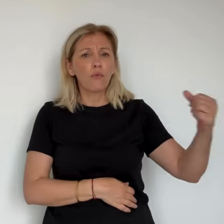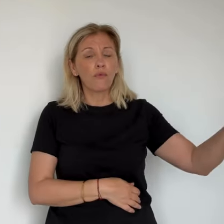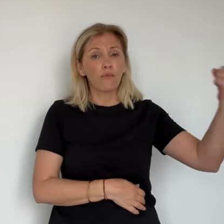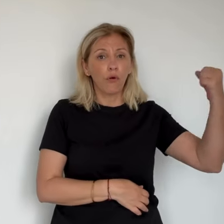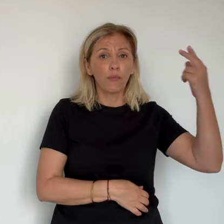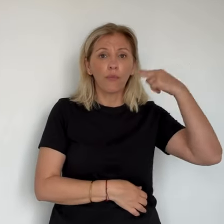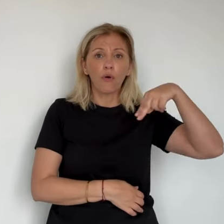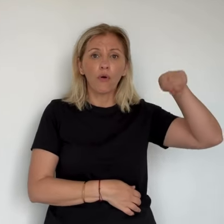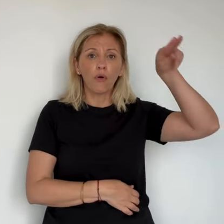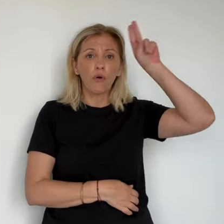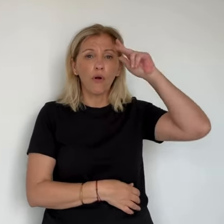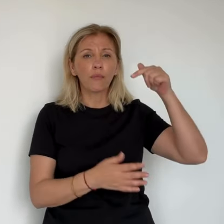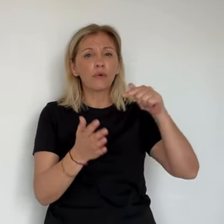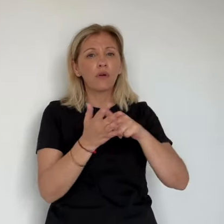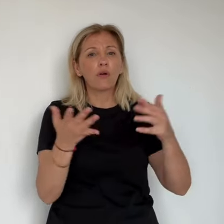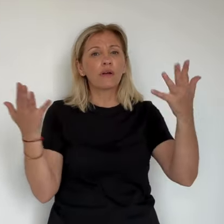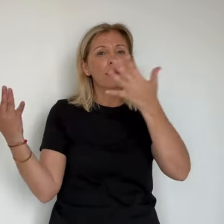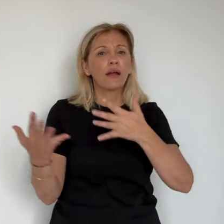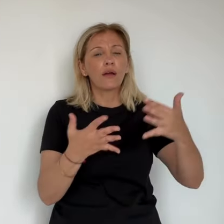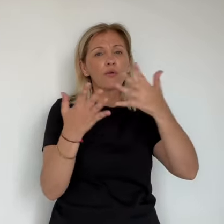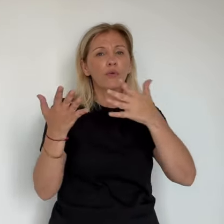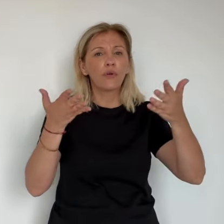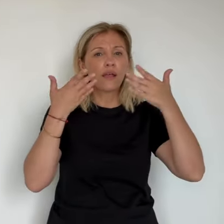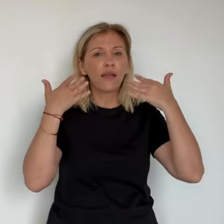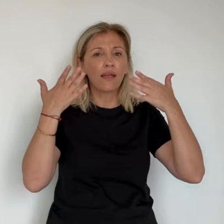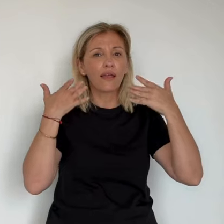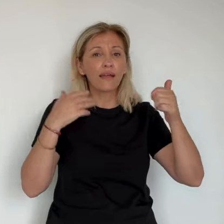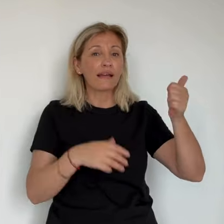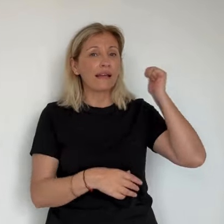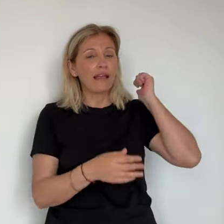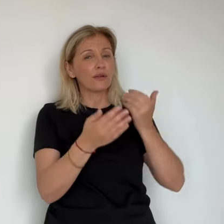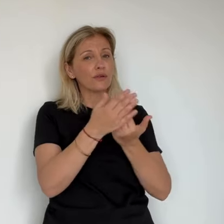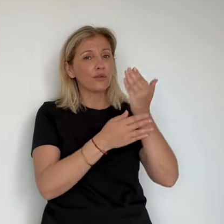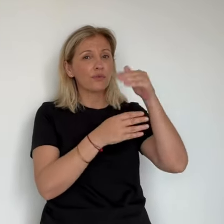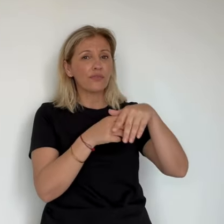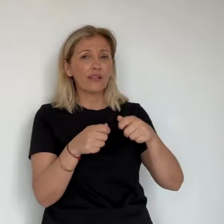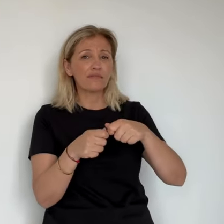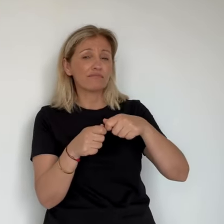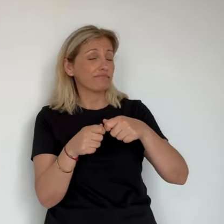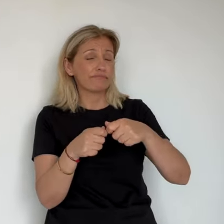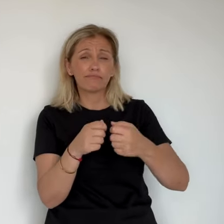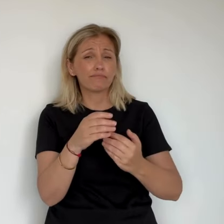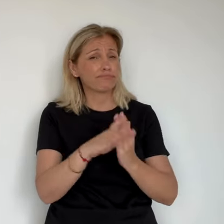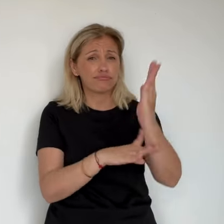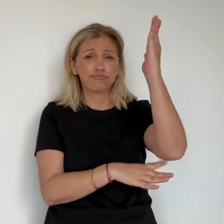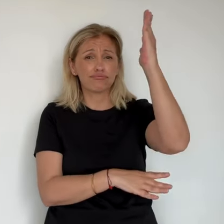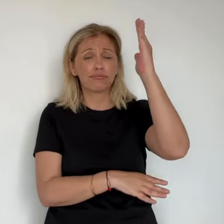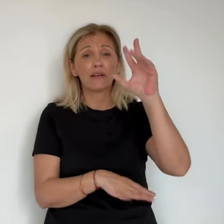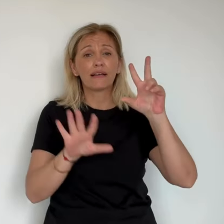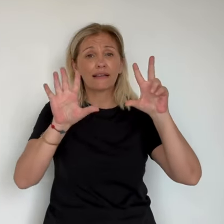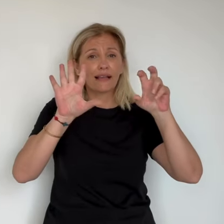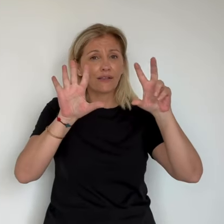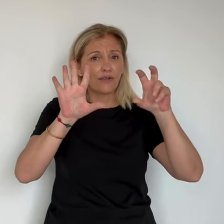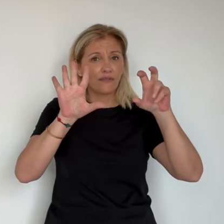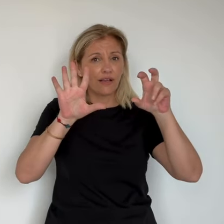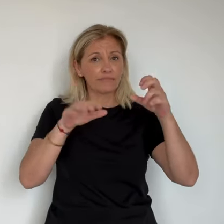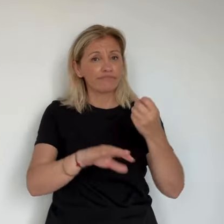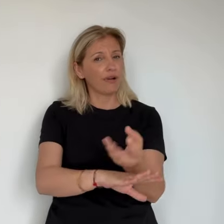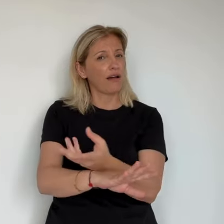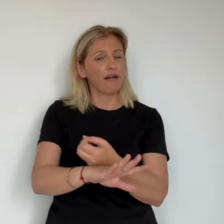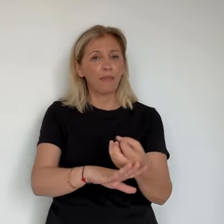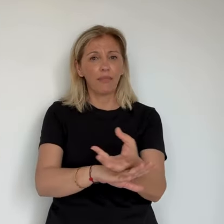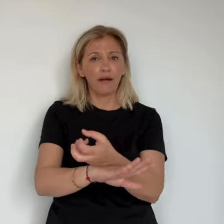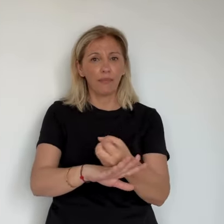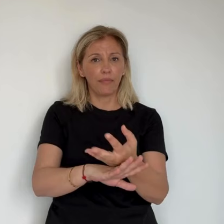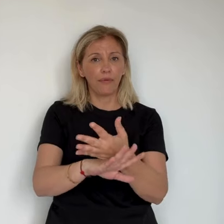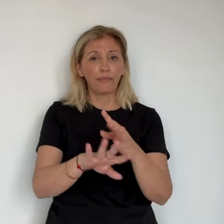les chaînes montagneuses dans le golfe d'Ajaccio. Depuis trois ans, les spécialistes observent des épisodes plus longs et plus intenses. Le